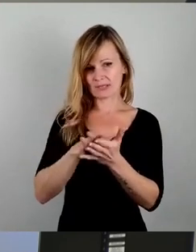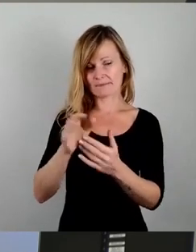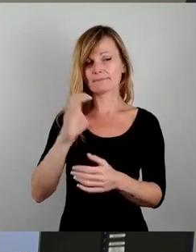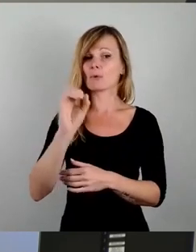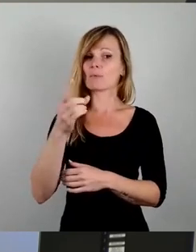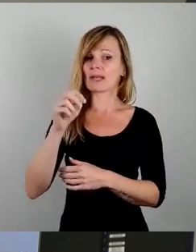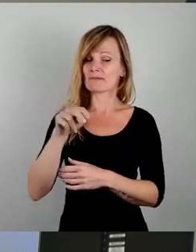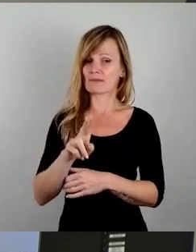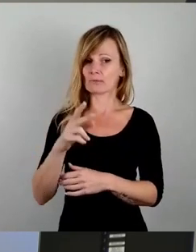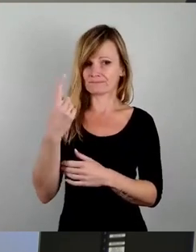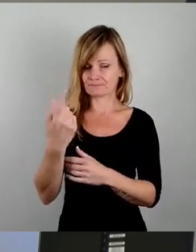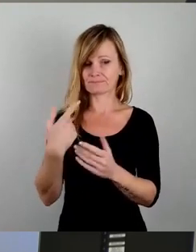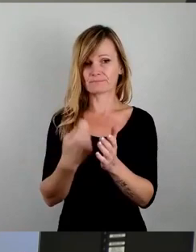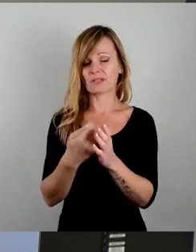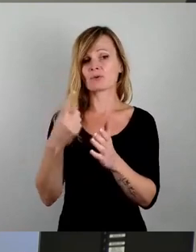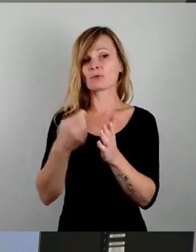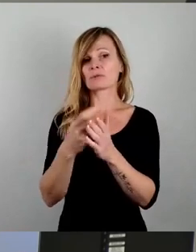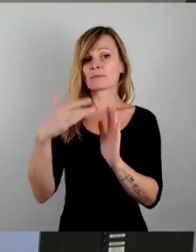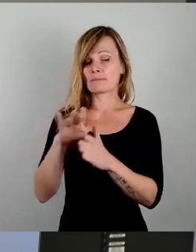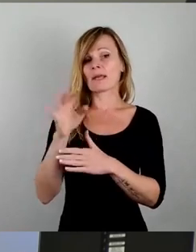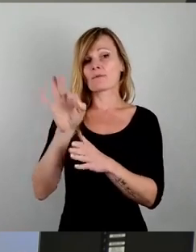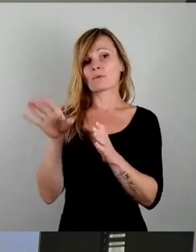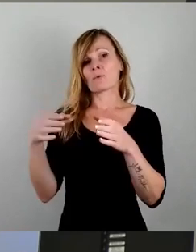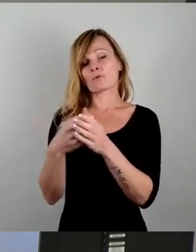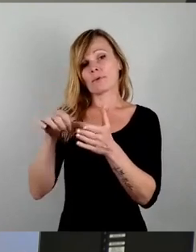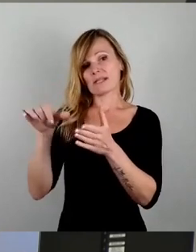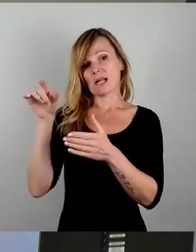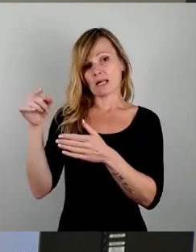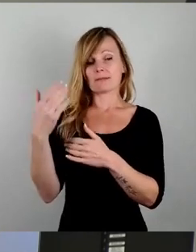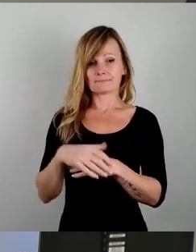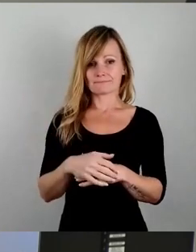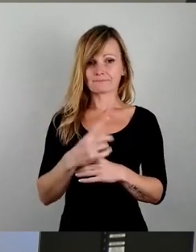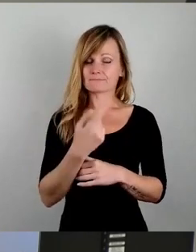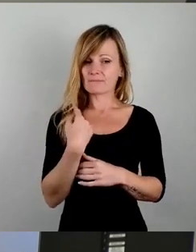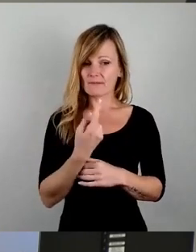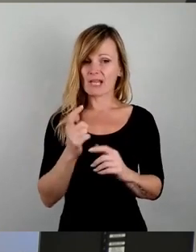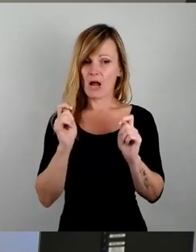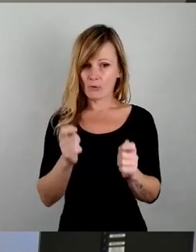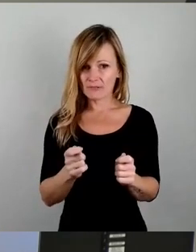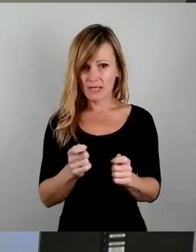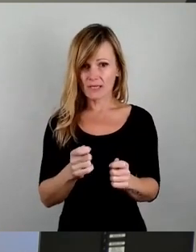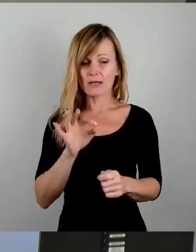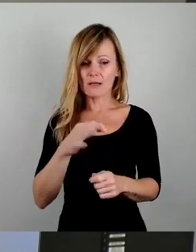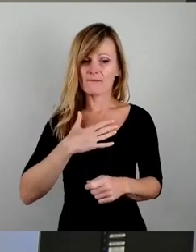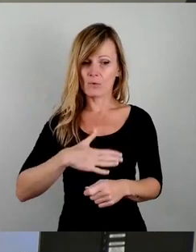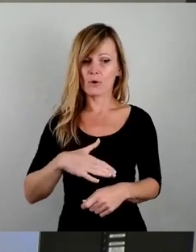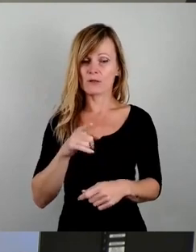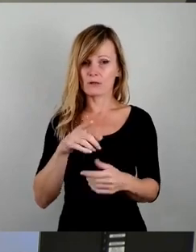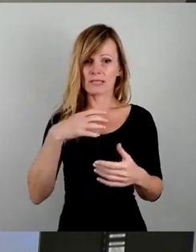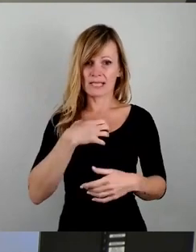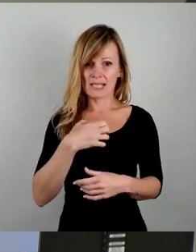kostet, muss dann mehr von den Kommunen bezahlt werden. Wir haben den Auftrag, zum Wohle von Dresden zu handeln, also müssen wir die